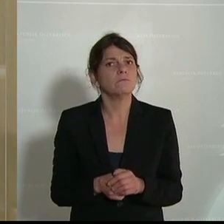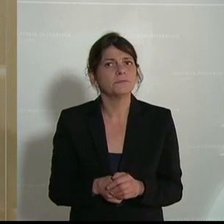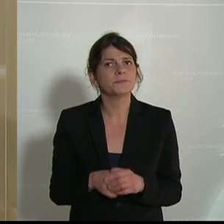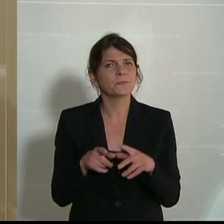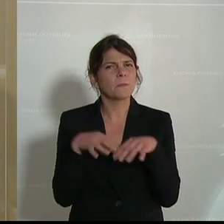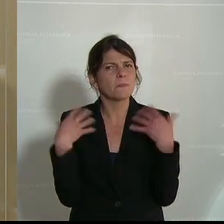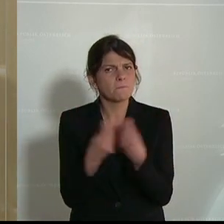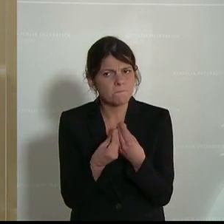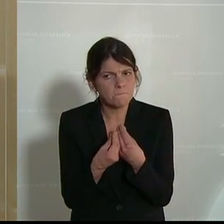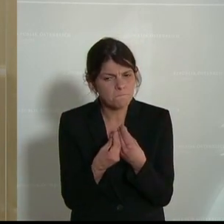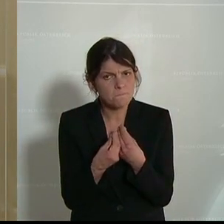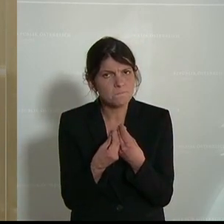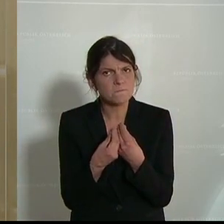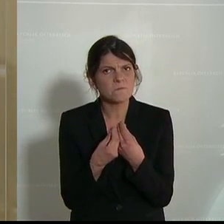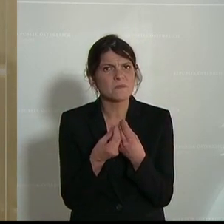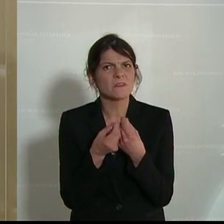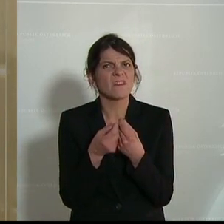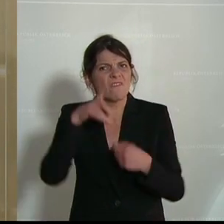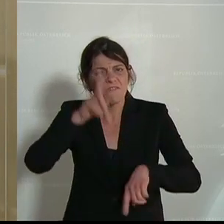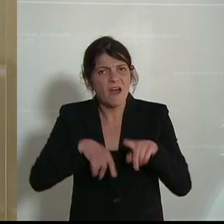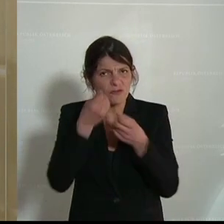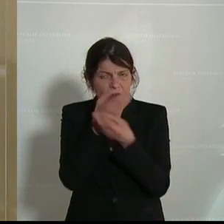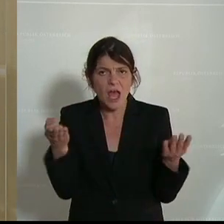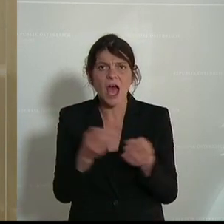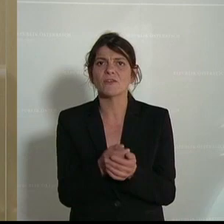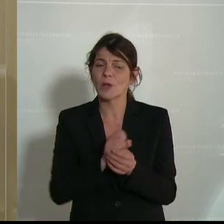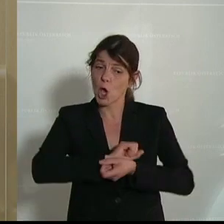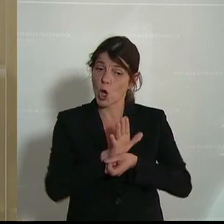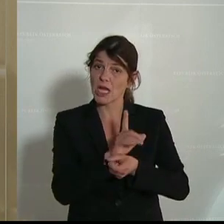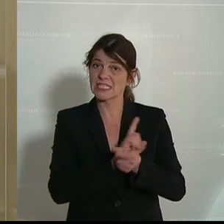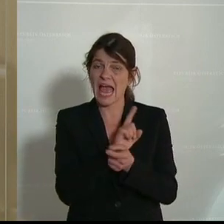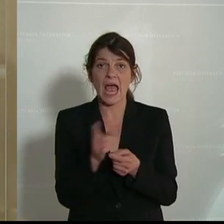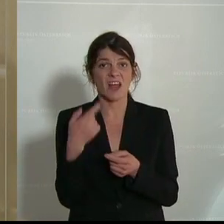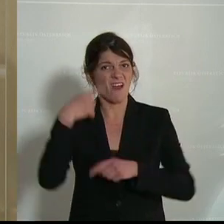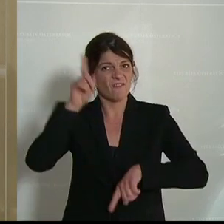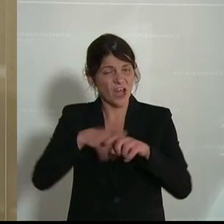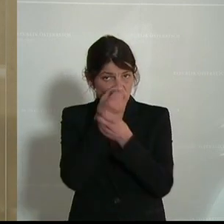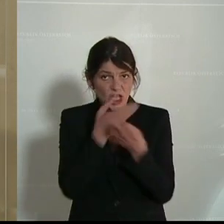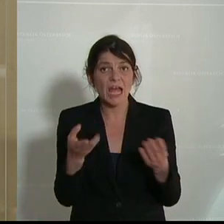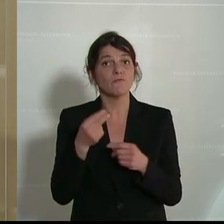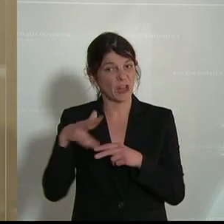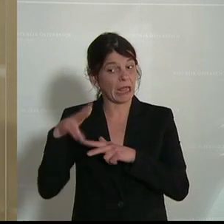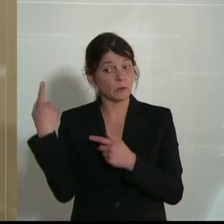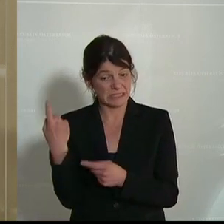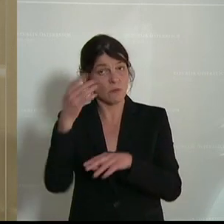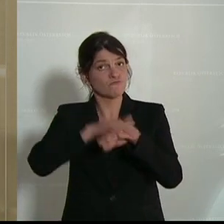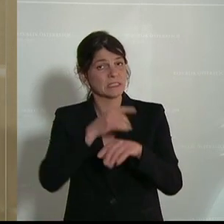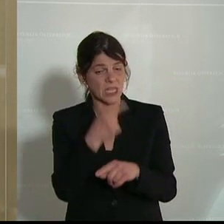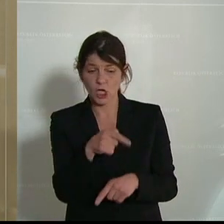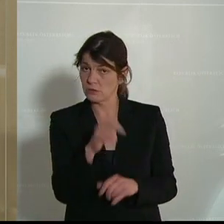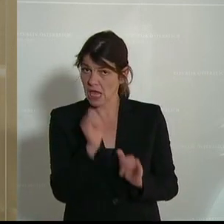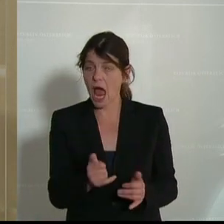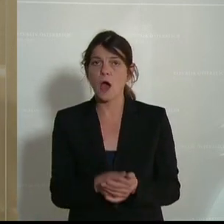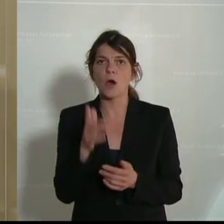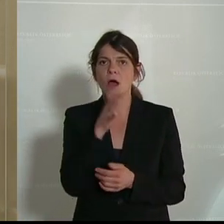Fake News, die in der Corona-Zeit als Fake News von der Regierung identifiziert wurden und die Frau